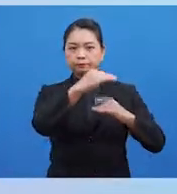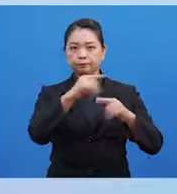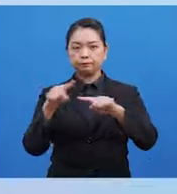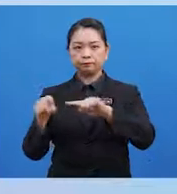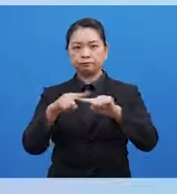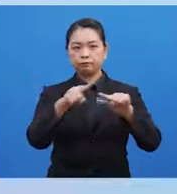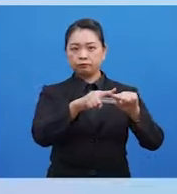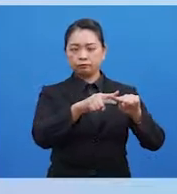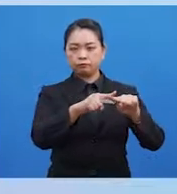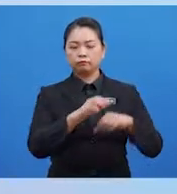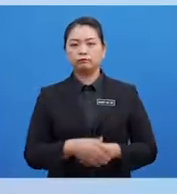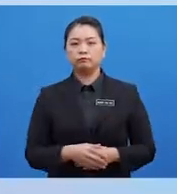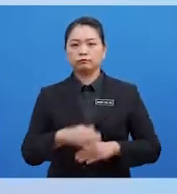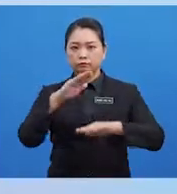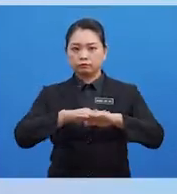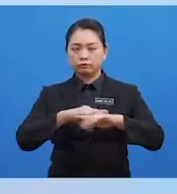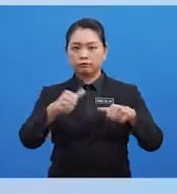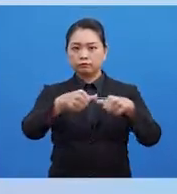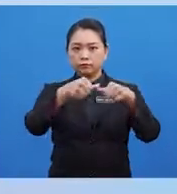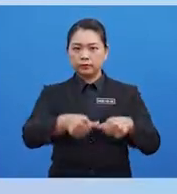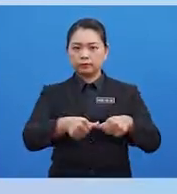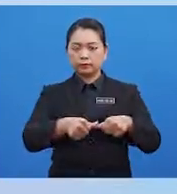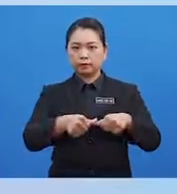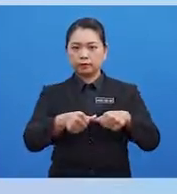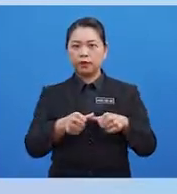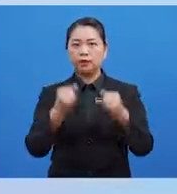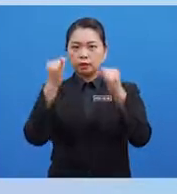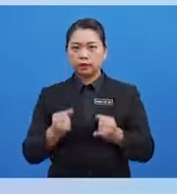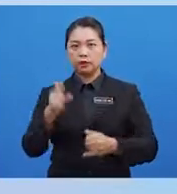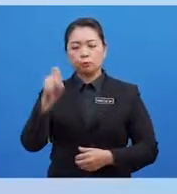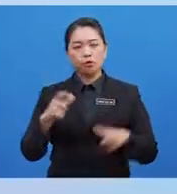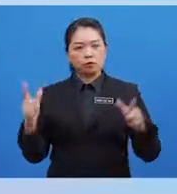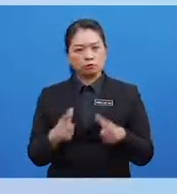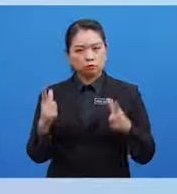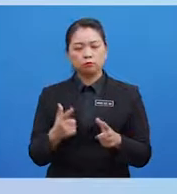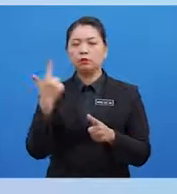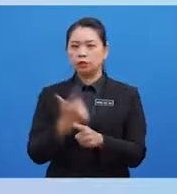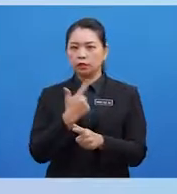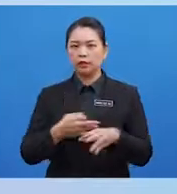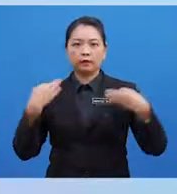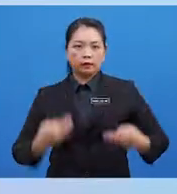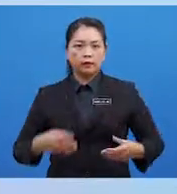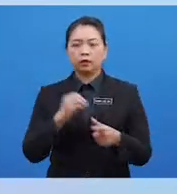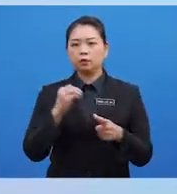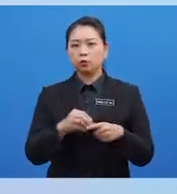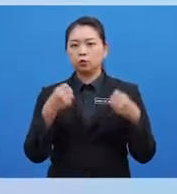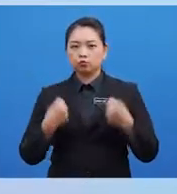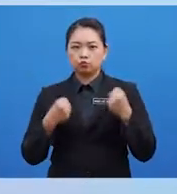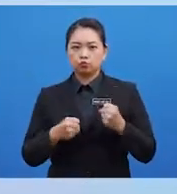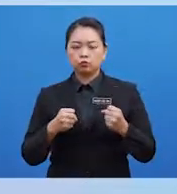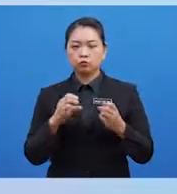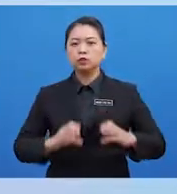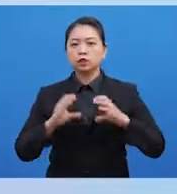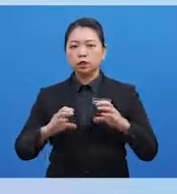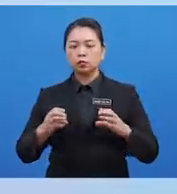Pada peringkat penetapan Atlet atau individu perlu melakukan latihan fizikal atau sukan secara berulang